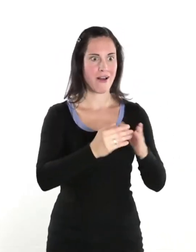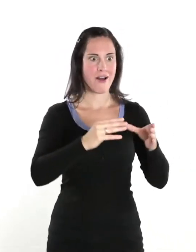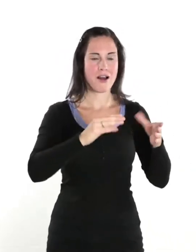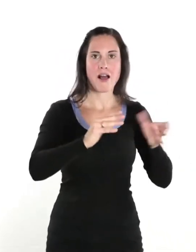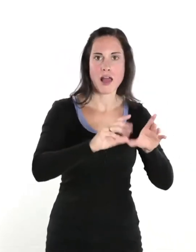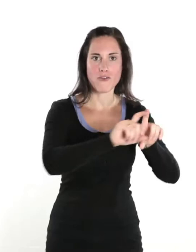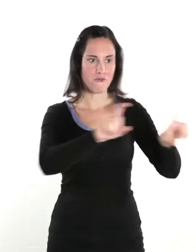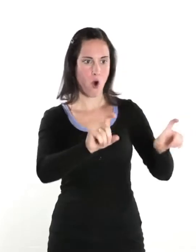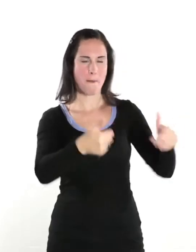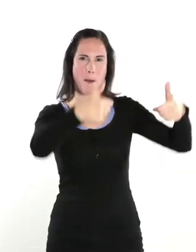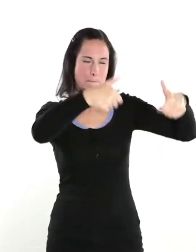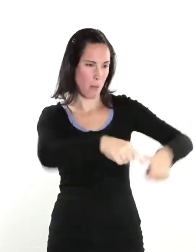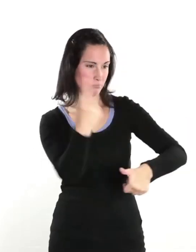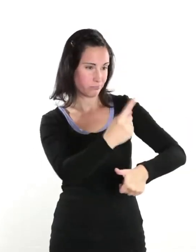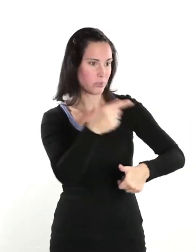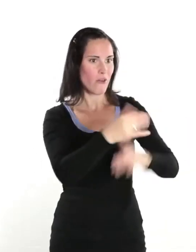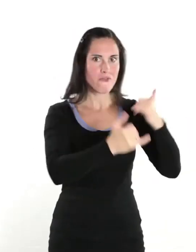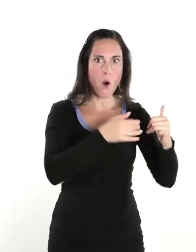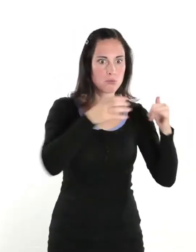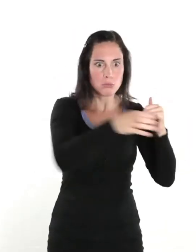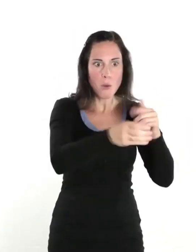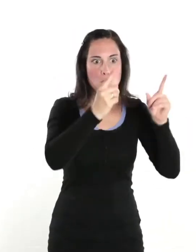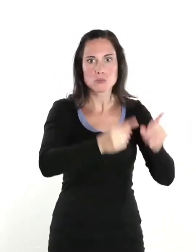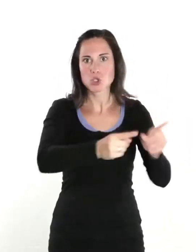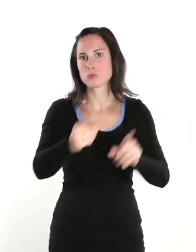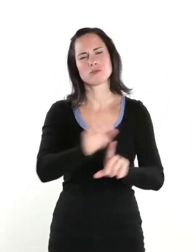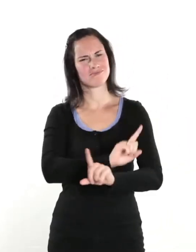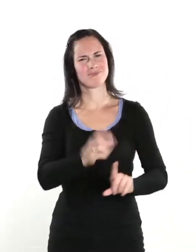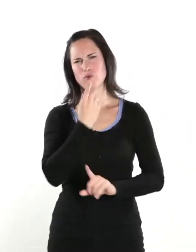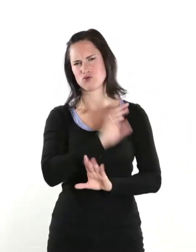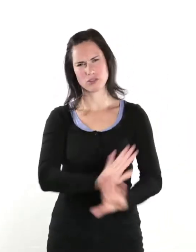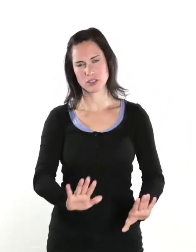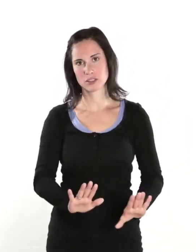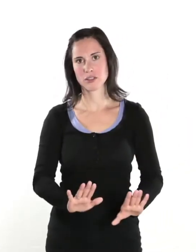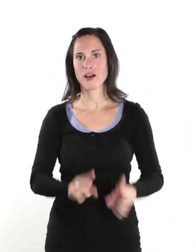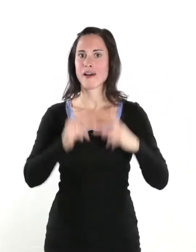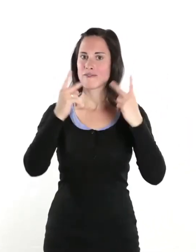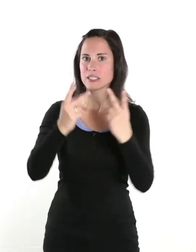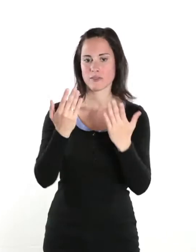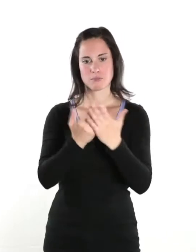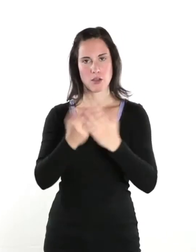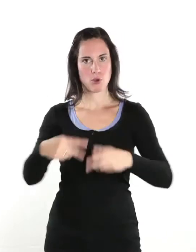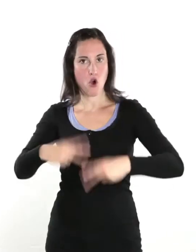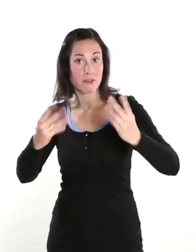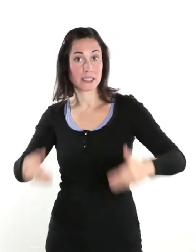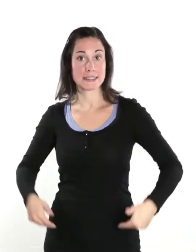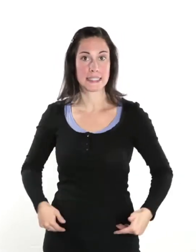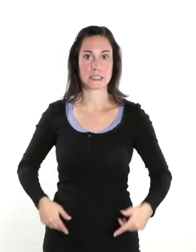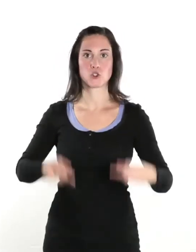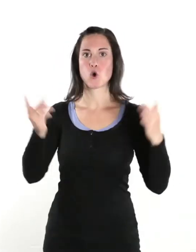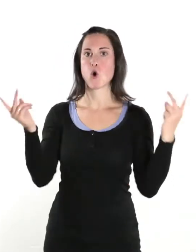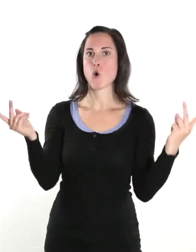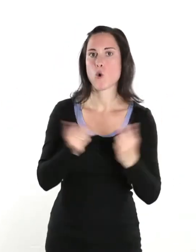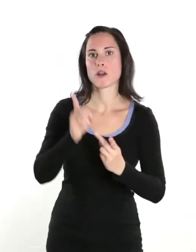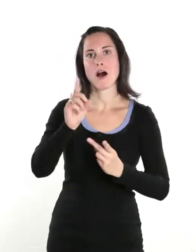in den kleinen und mittelständischen Unternehmen vorschreibt, wer auf welche Position gehört und wer eingestellt werden muss. Es geht darum, dass ähnlich